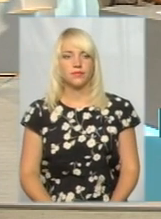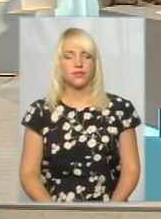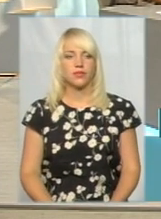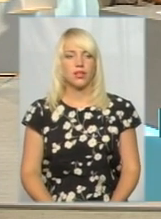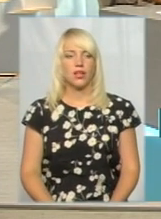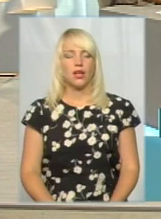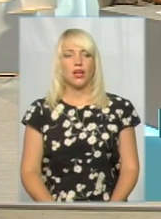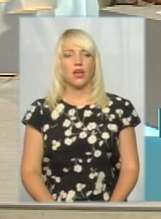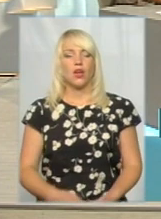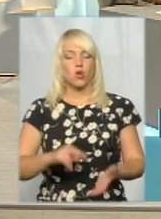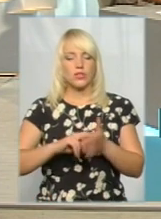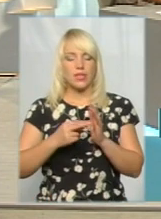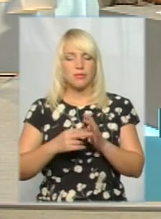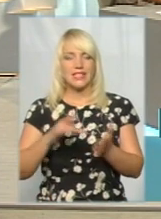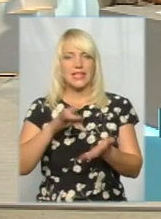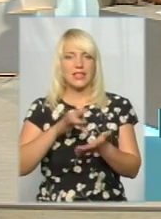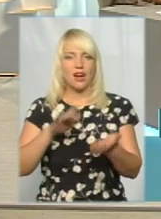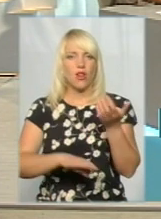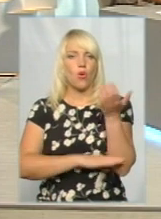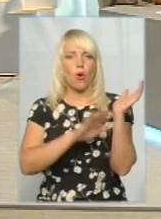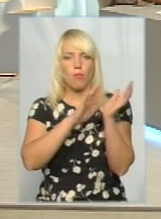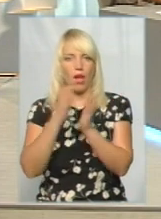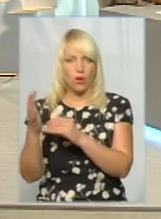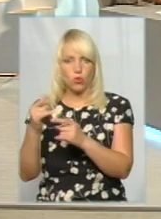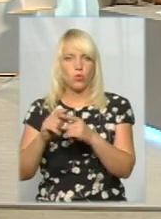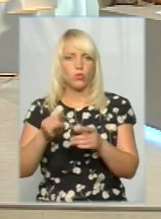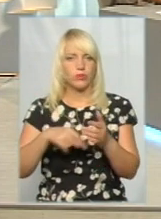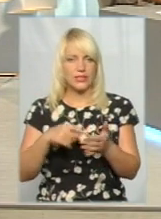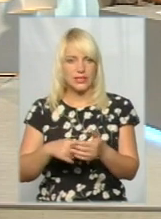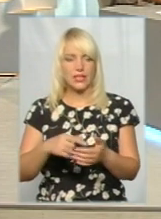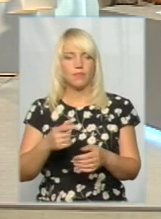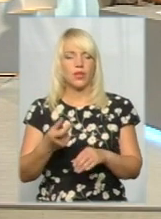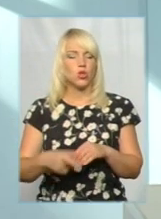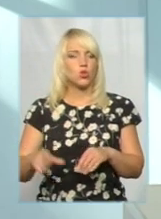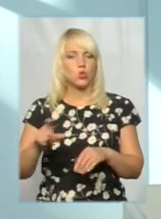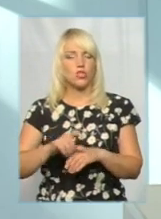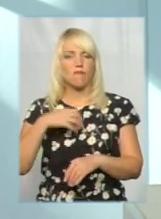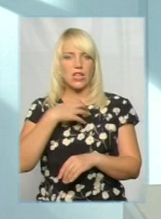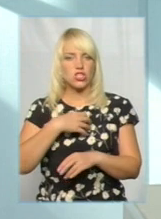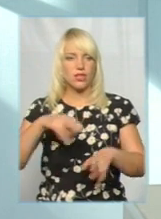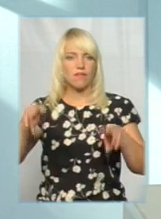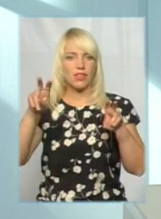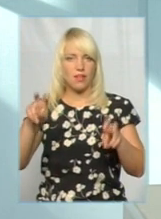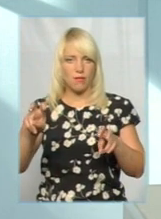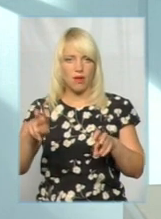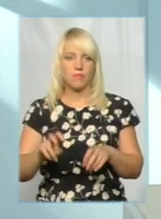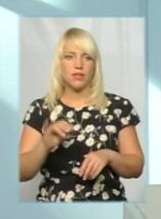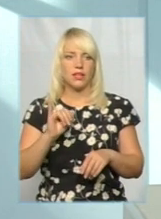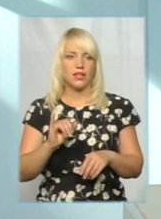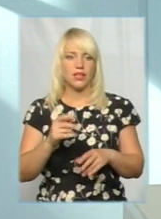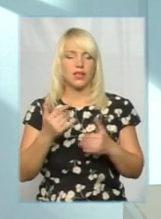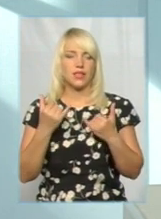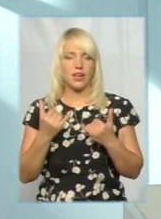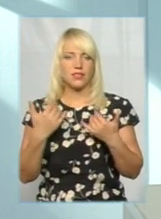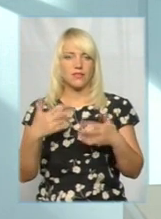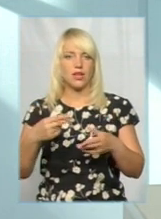Концепція центрального парку у місті, звичайно, дуже і дуже важлива тема. І наразі